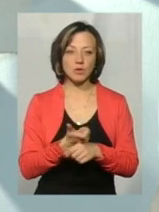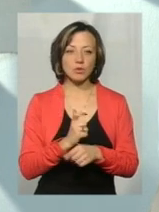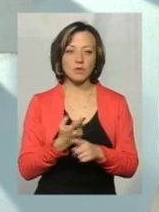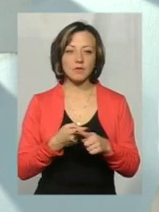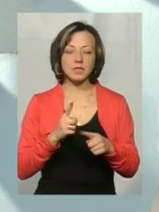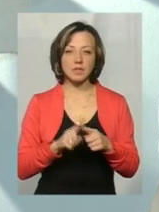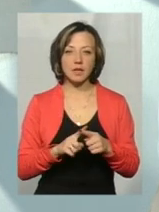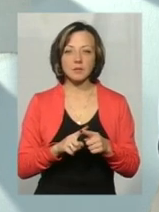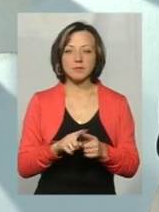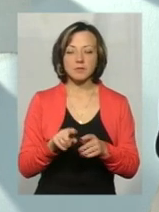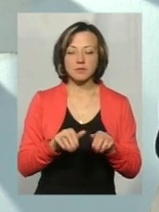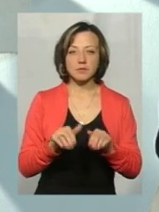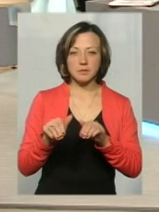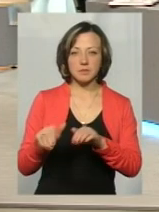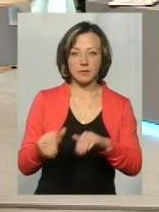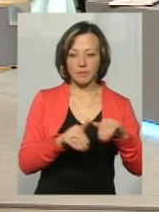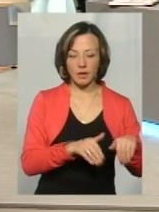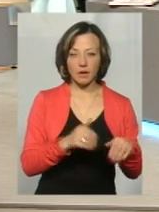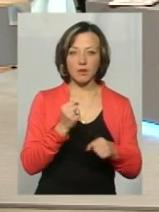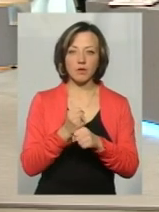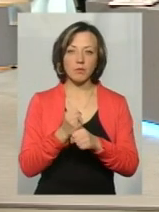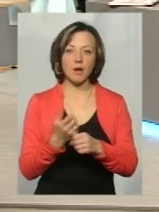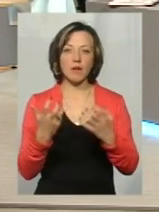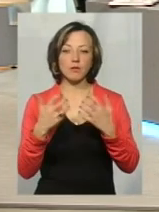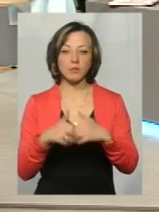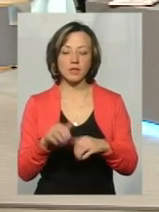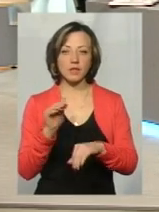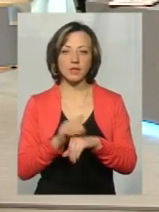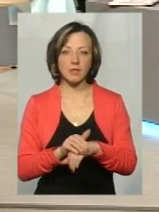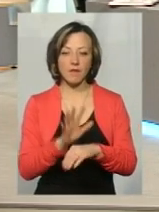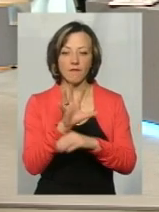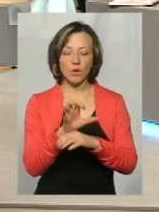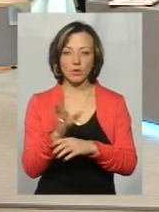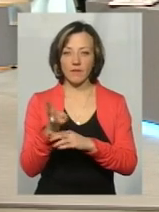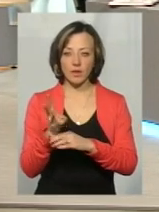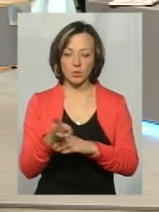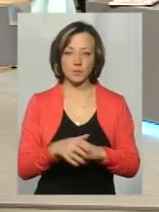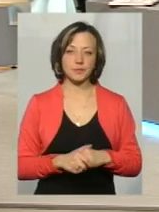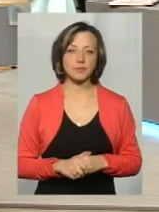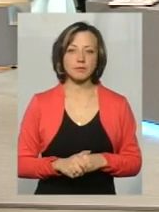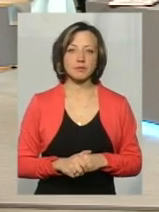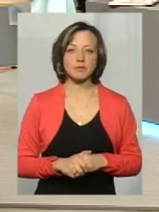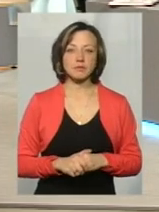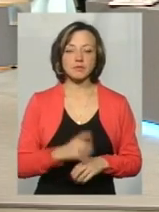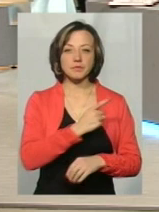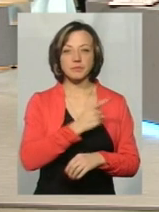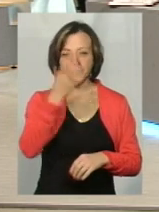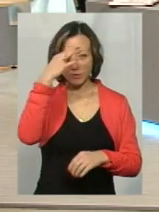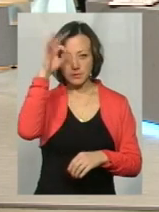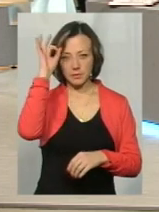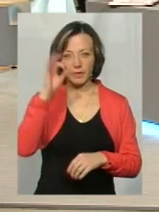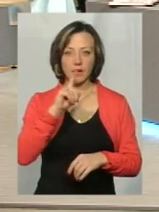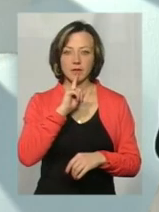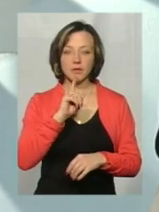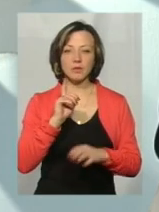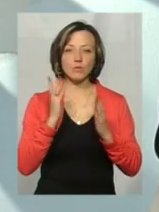цих пристроїв ми відходимо, робимо автоматичну фіксацію, як і швидкісного режиму, так і фото-відео. Тобто в патрульні, скоріш за все, і не будуть мати